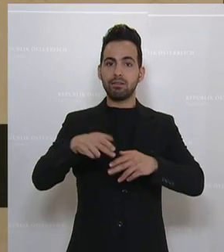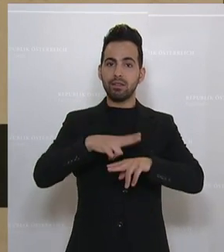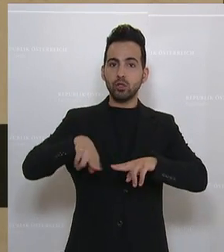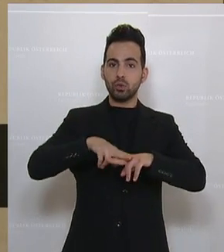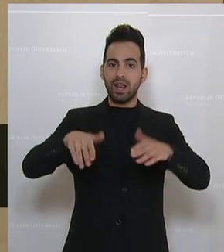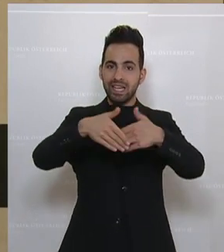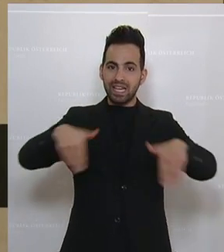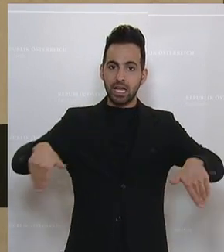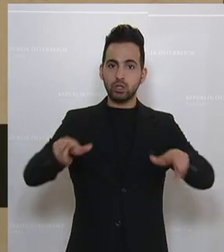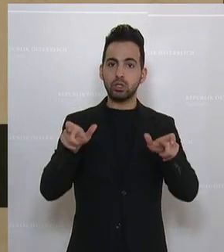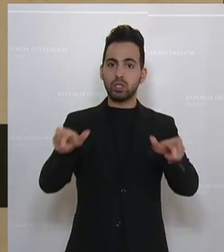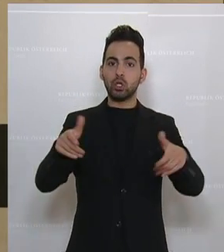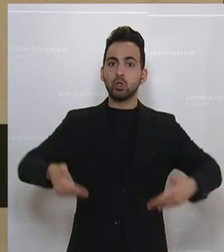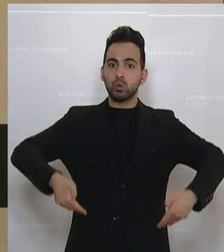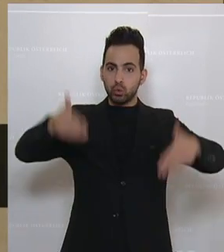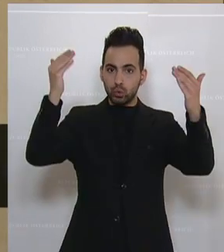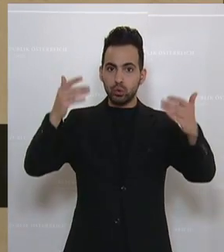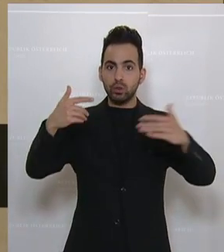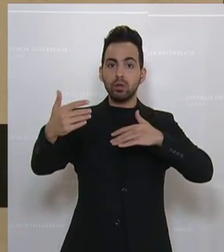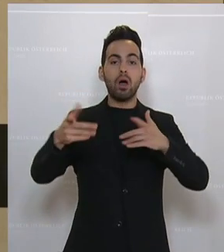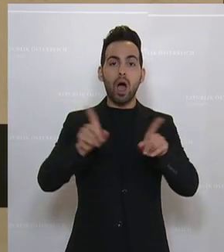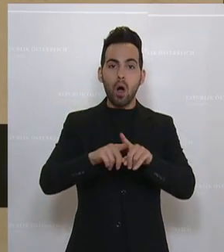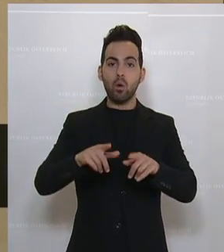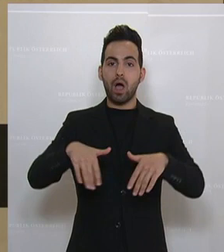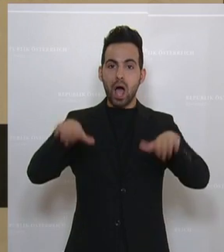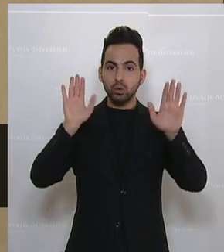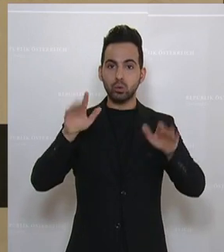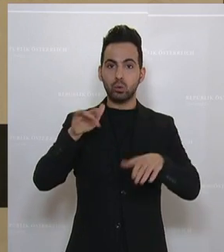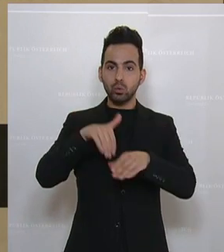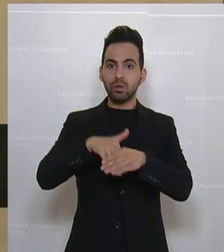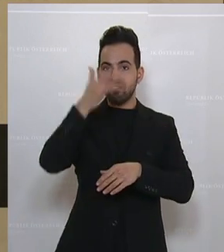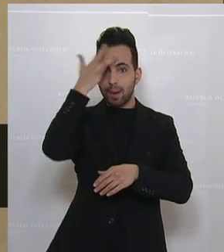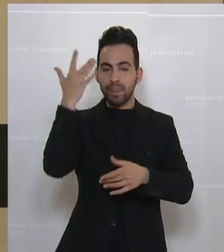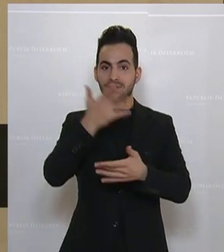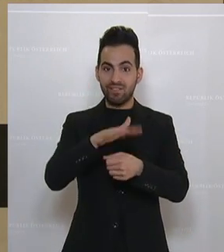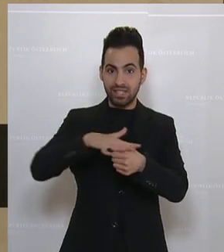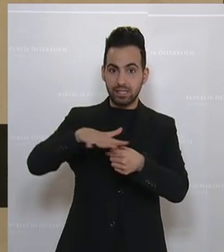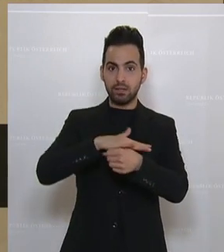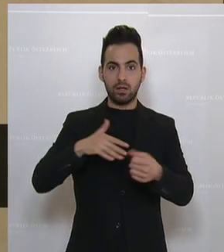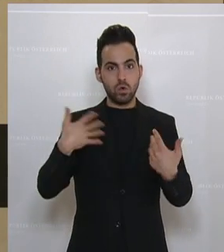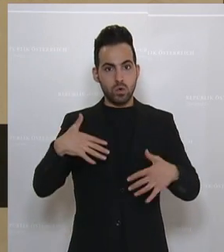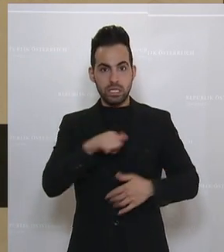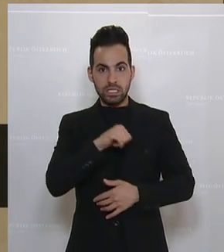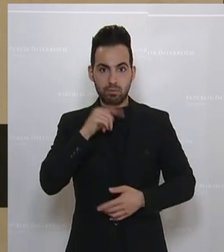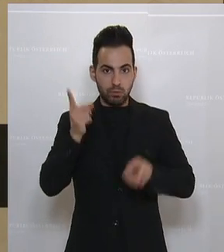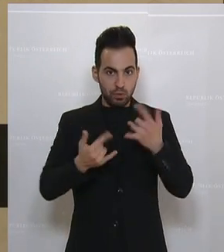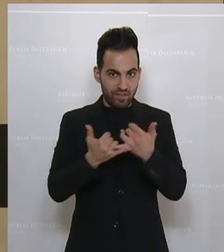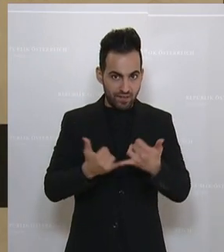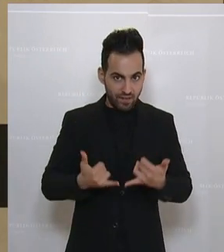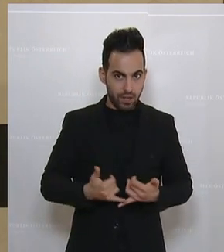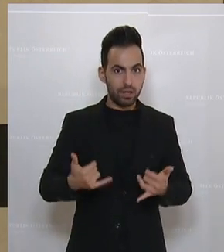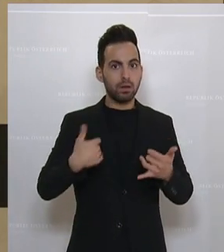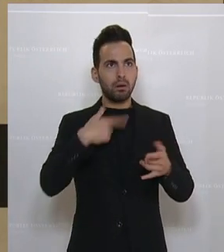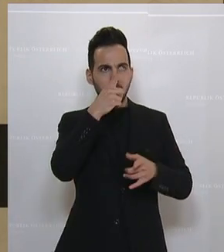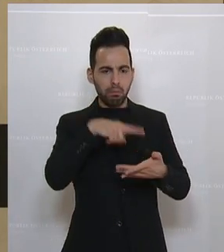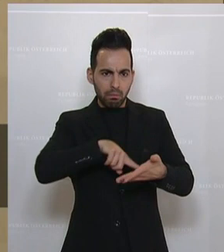die Souveränität im Asyl- und Fremdenwesen insgesamt, also das ist sehr, sehr bedenklich, was da geplant ist, vor allem